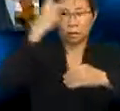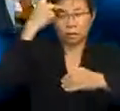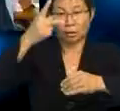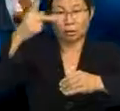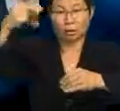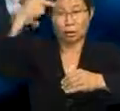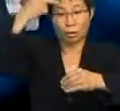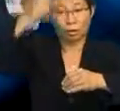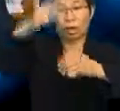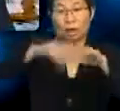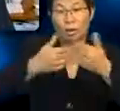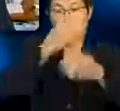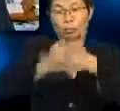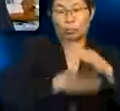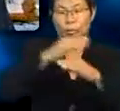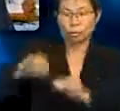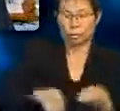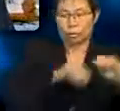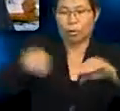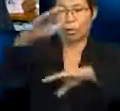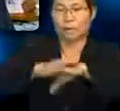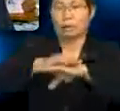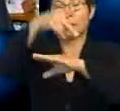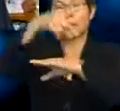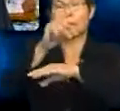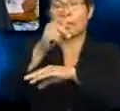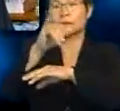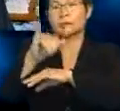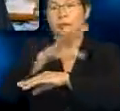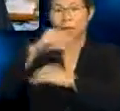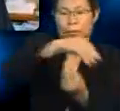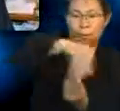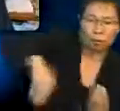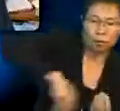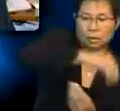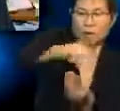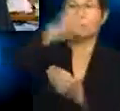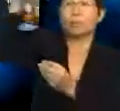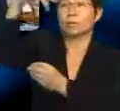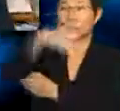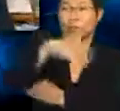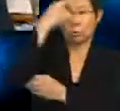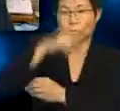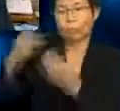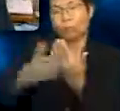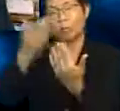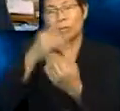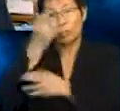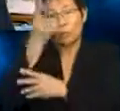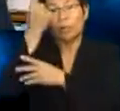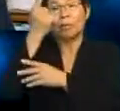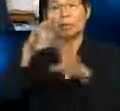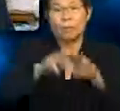Bagaimanakah bumi beredar di atas paksinya Sambil mengelilingi matahari Untuk memudahkan pemahaman